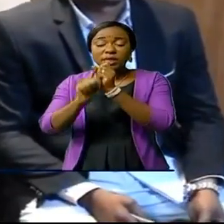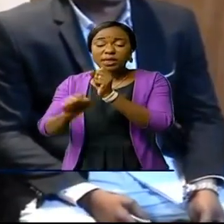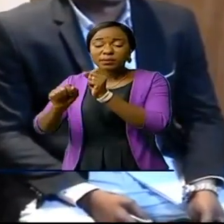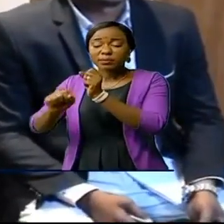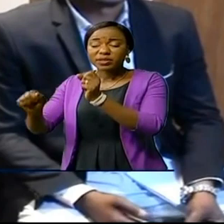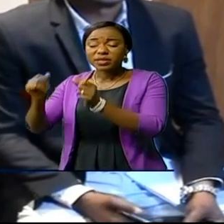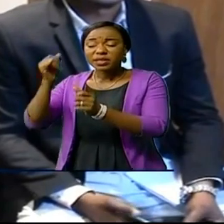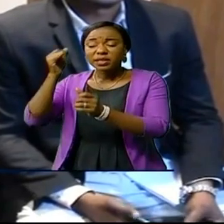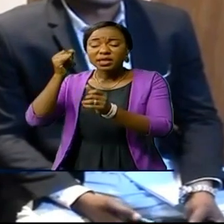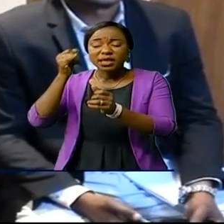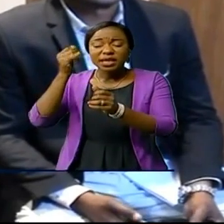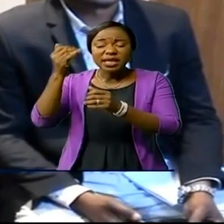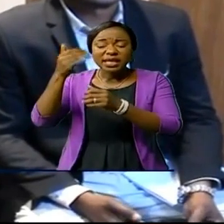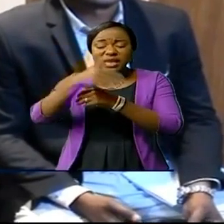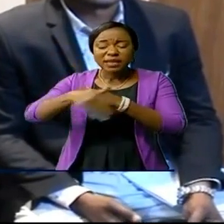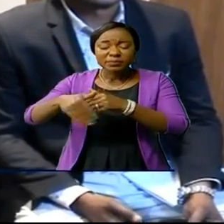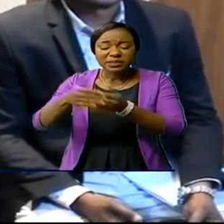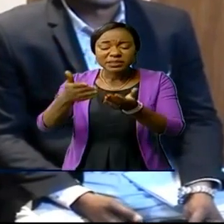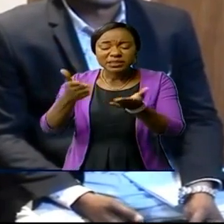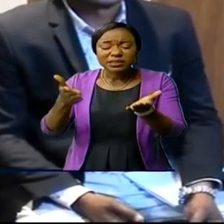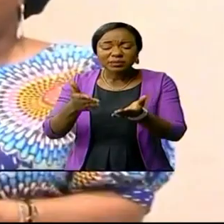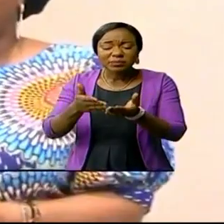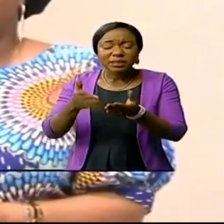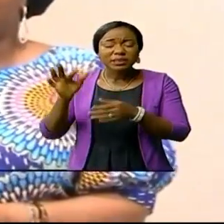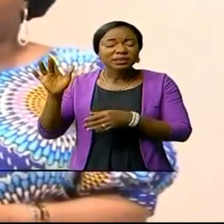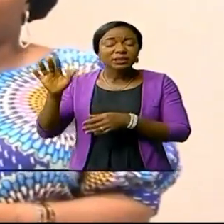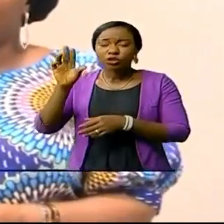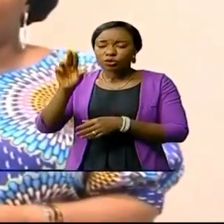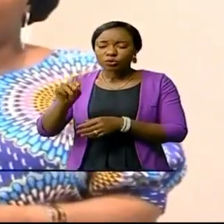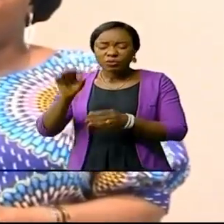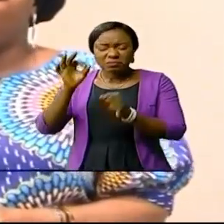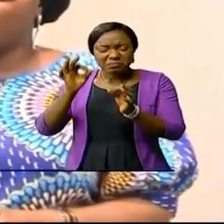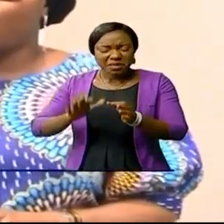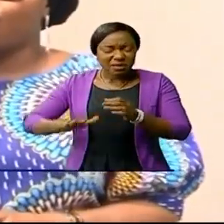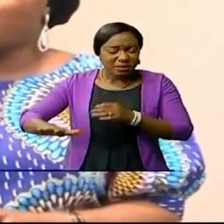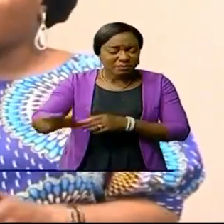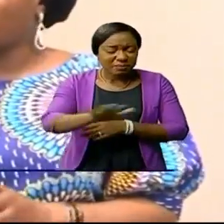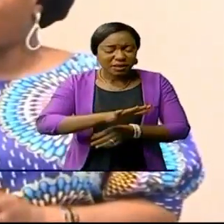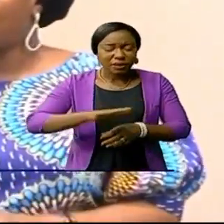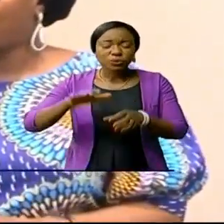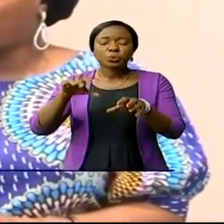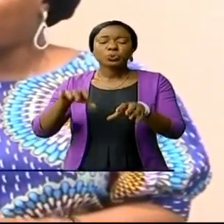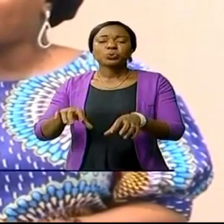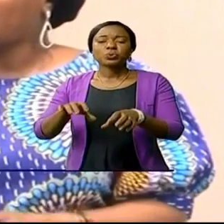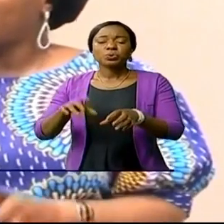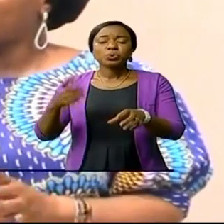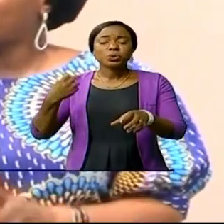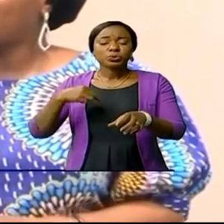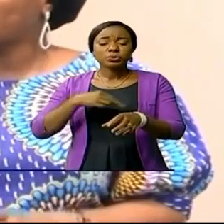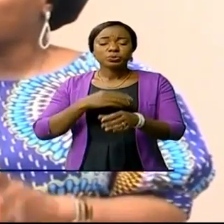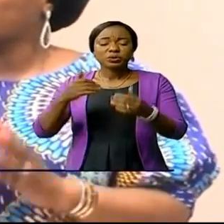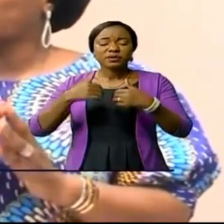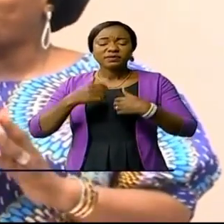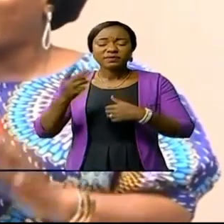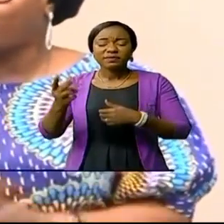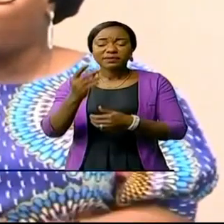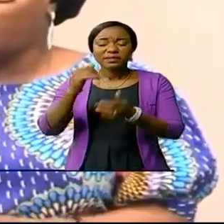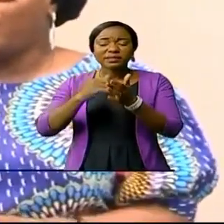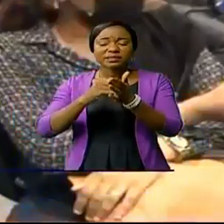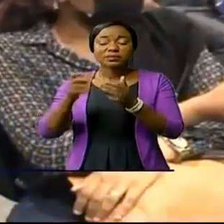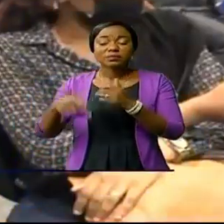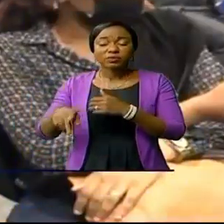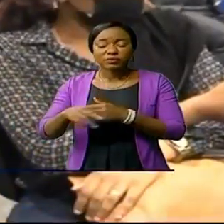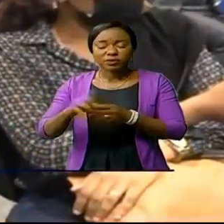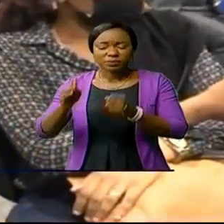Kinshasa parce que Kinshasa n que la capitale de la République démocratique du commun. Nous avons 26 provinces et ça doit s'étendre partout.